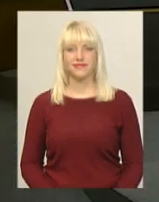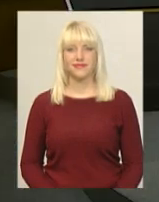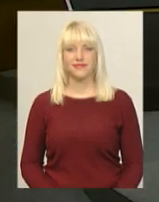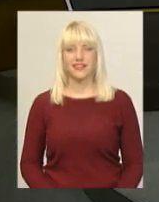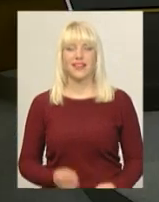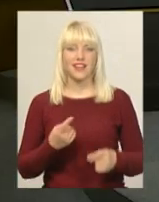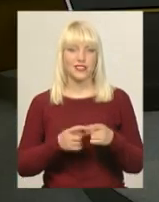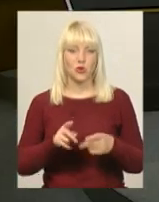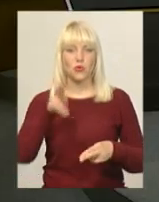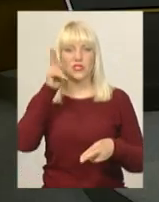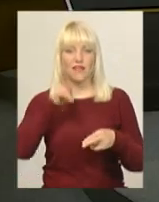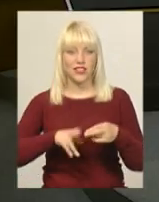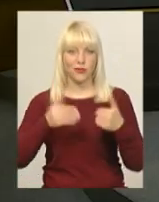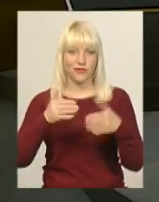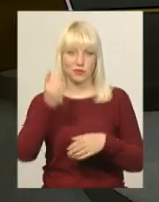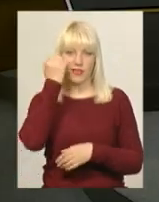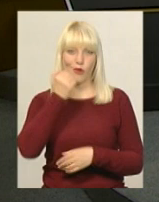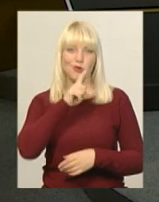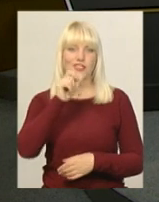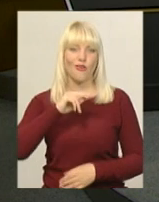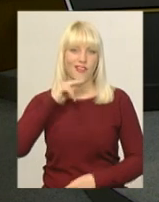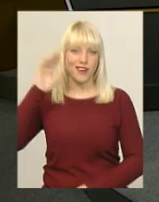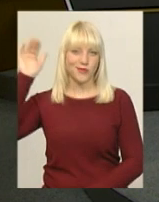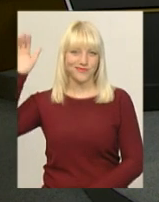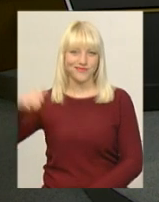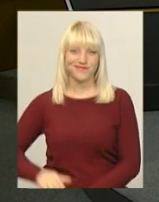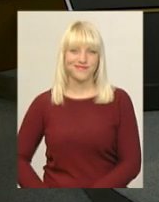На цьому ми завершуємо випуск. Дякуємо вам за увагу.